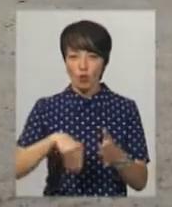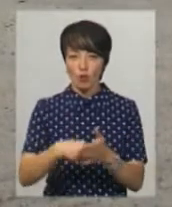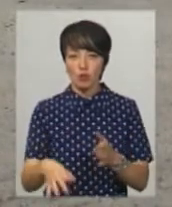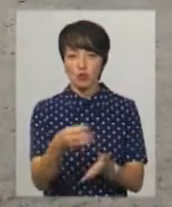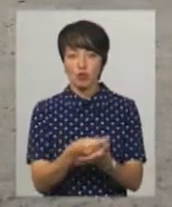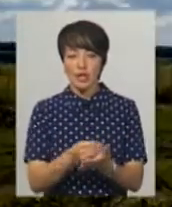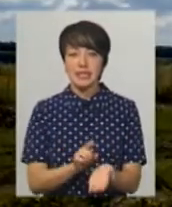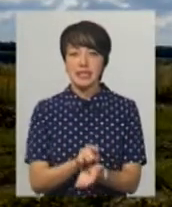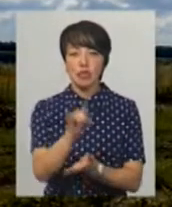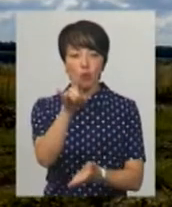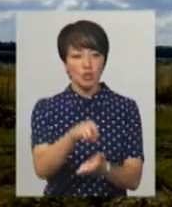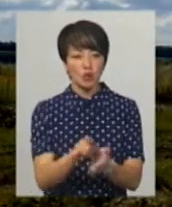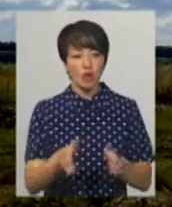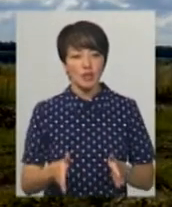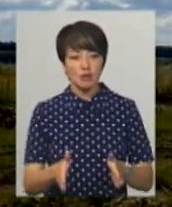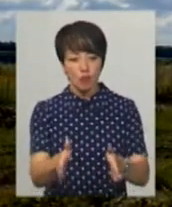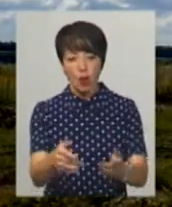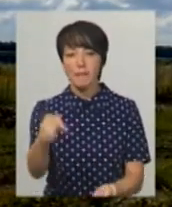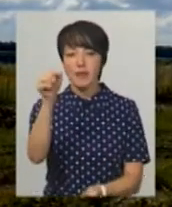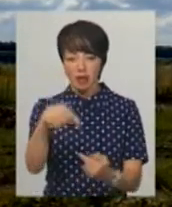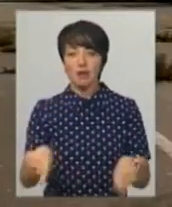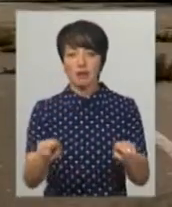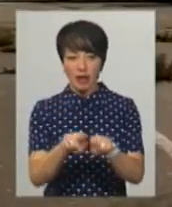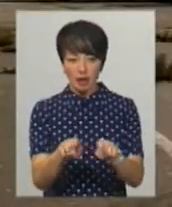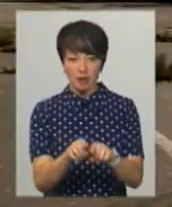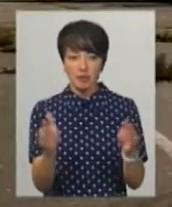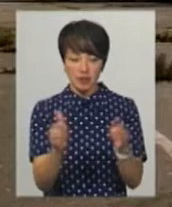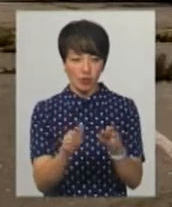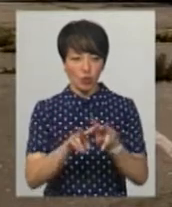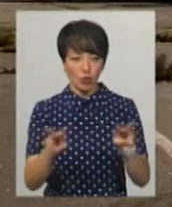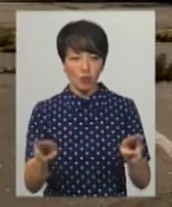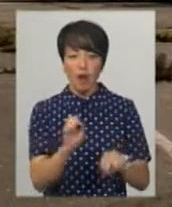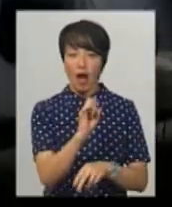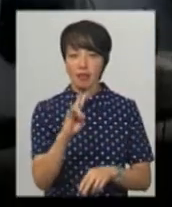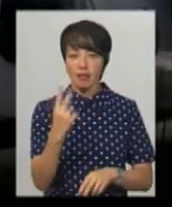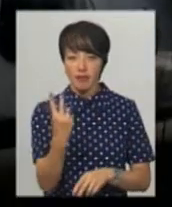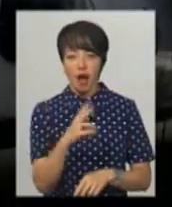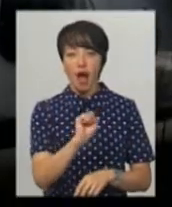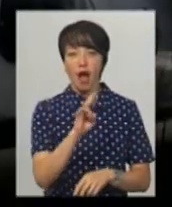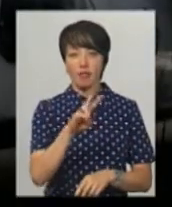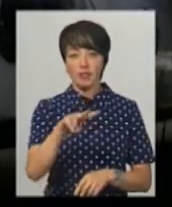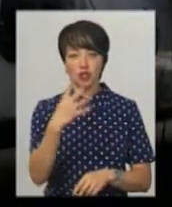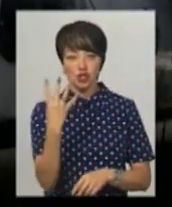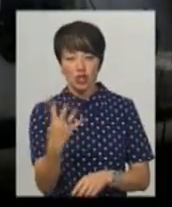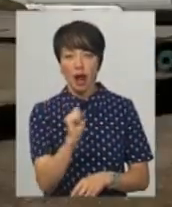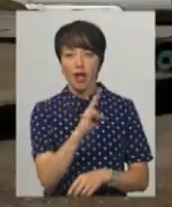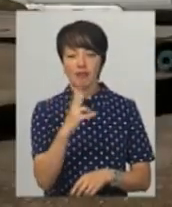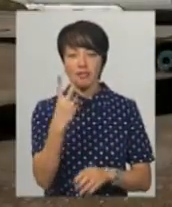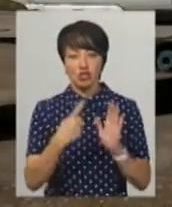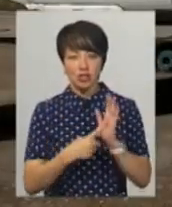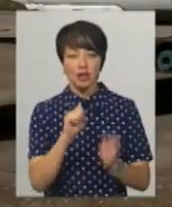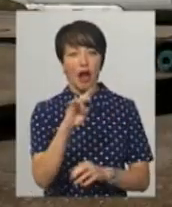бюджету злітно-посадкова смуга придатна і для отаких літаків, як цей та подібних – Ан-2, Ан-24, Ан-26 та Ан-28.